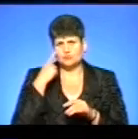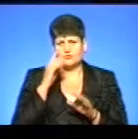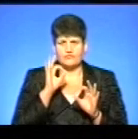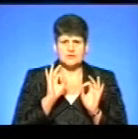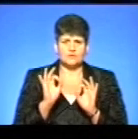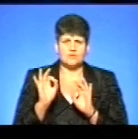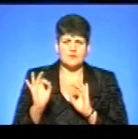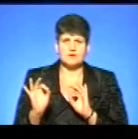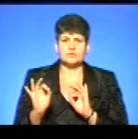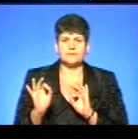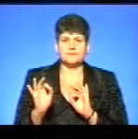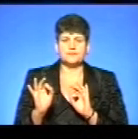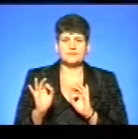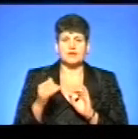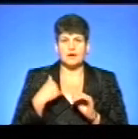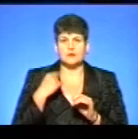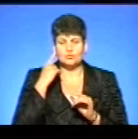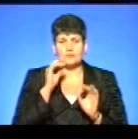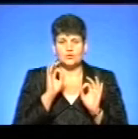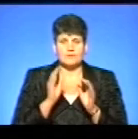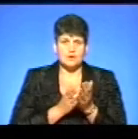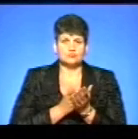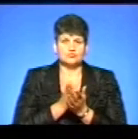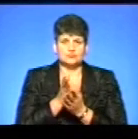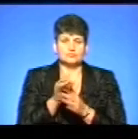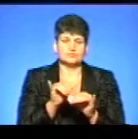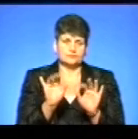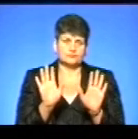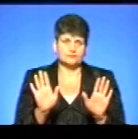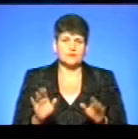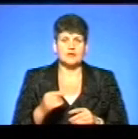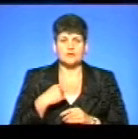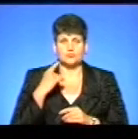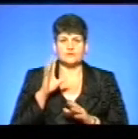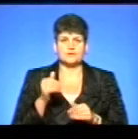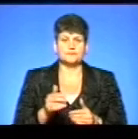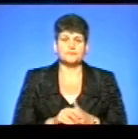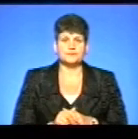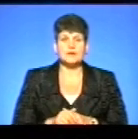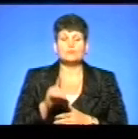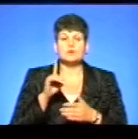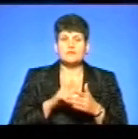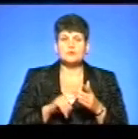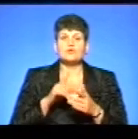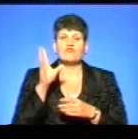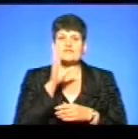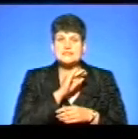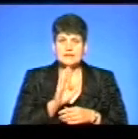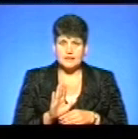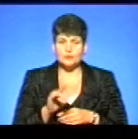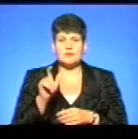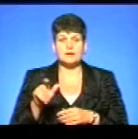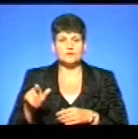Це нормально? Думаю, що нормально. Ми рухаємося в нормальному напрямку. я думаю, що... Ну що ж, сподіваємося, що встигнемо. Надіюсь. І